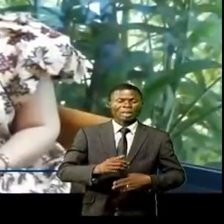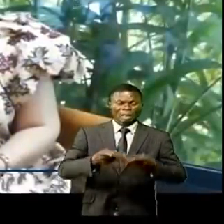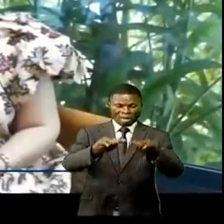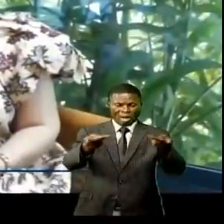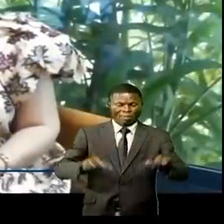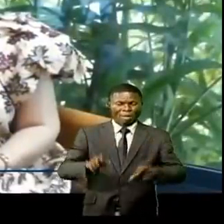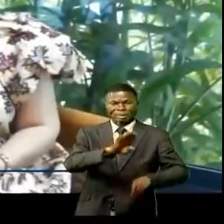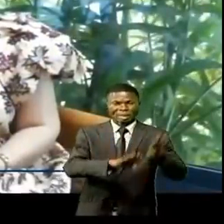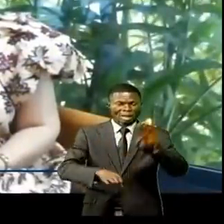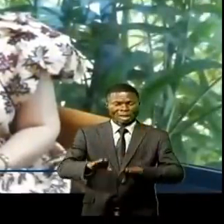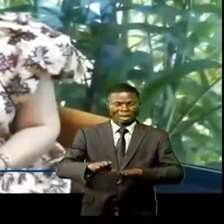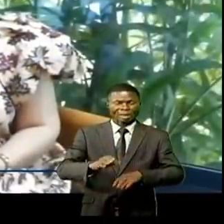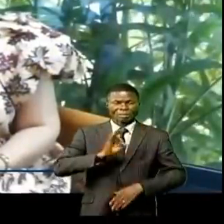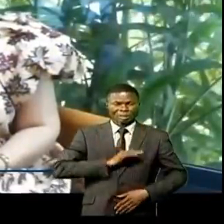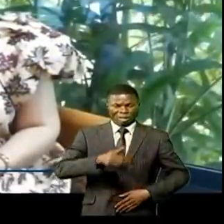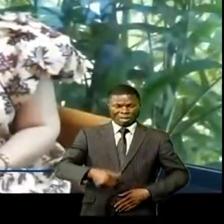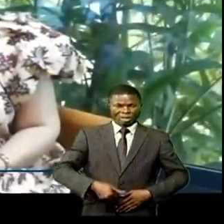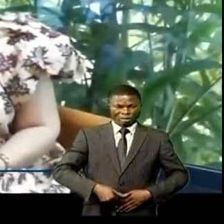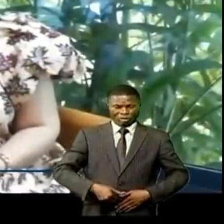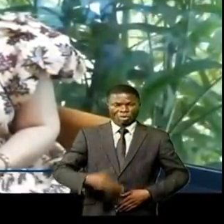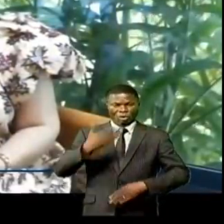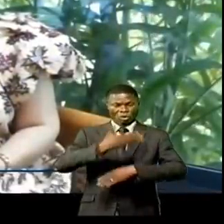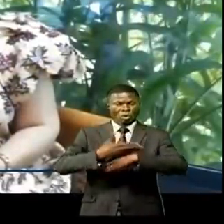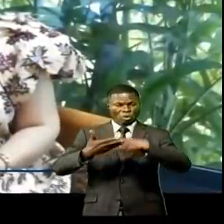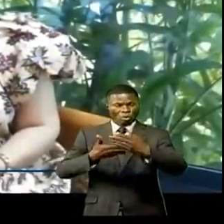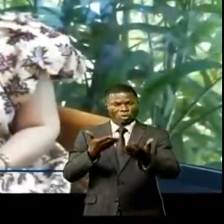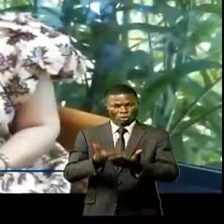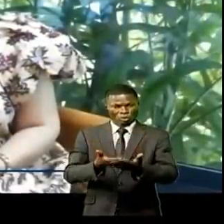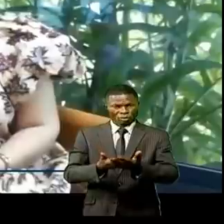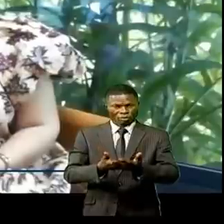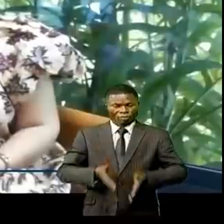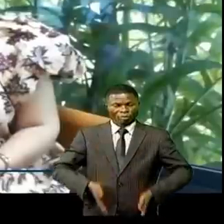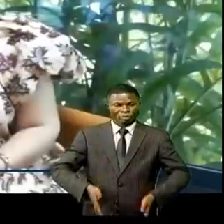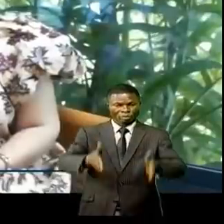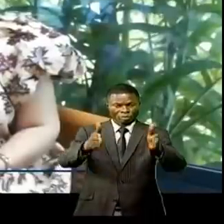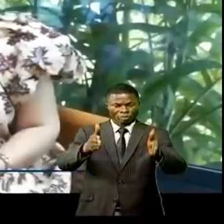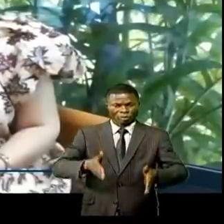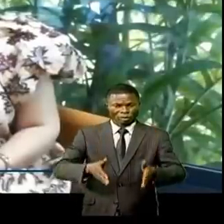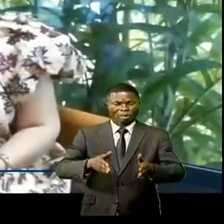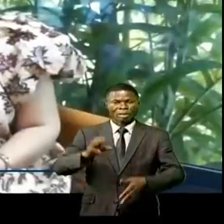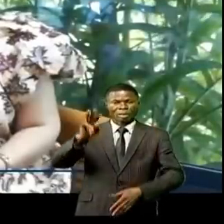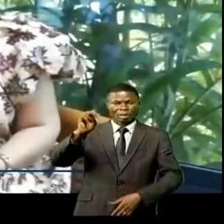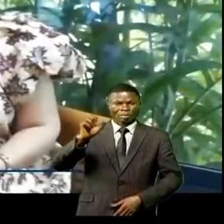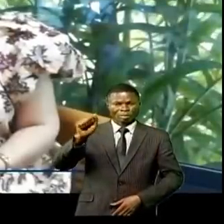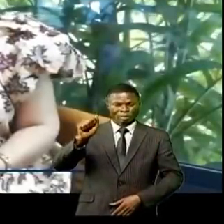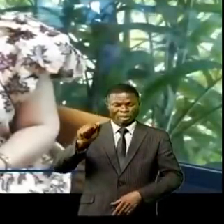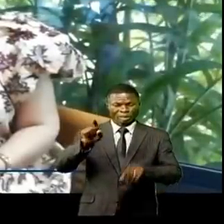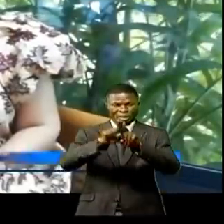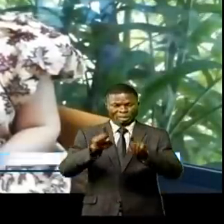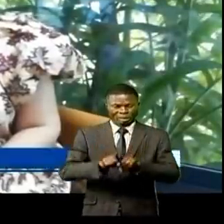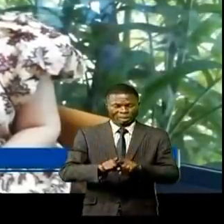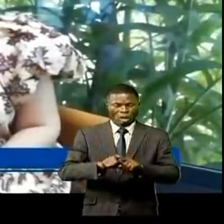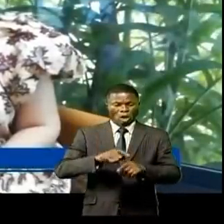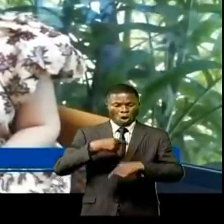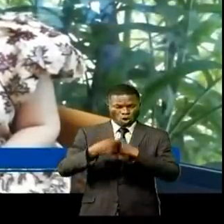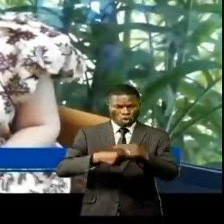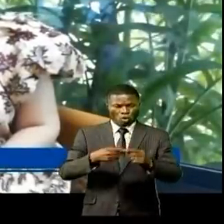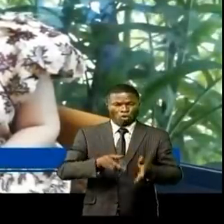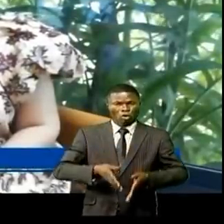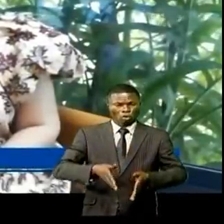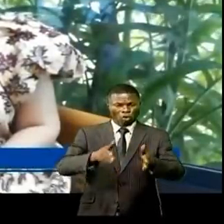Singuigny, l'ordre de la réhabilitation du tronçon materne de Kambabemba, le lancement